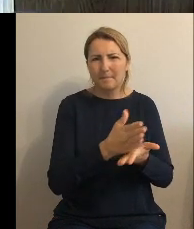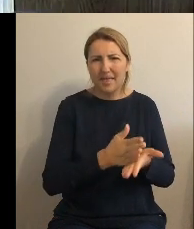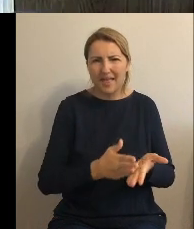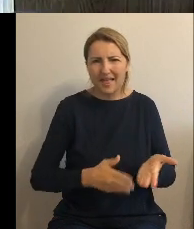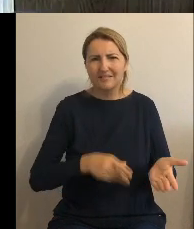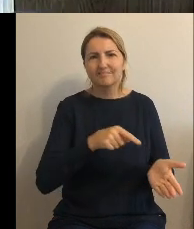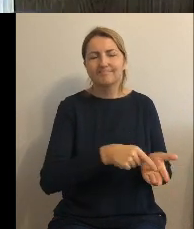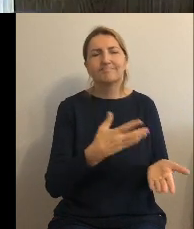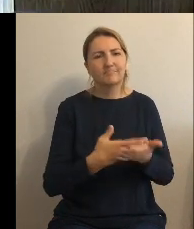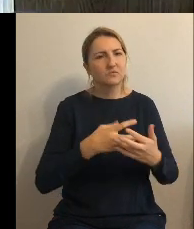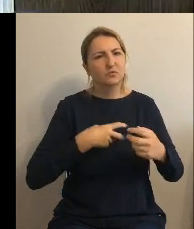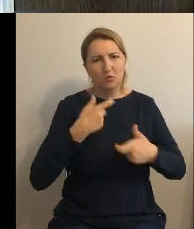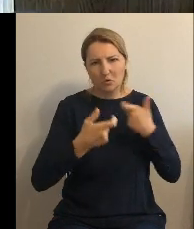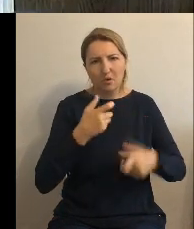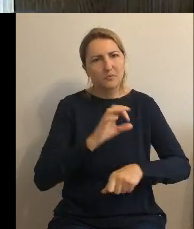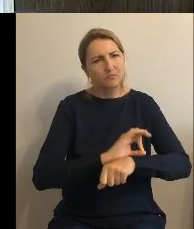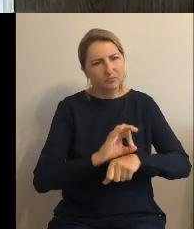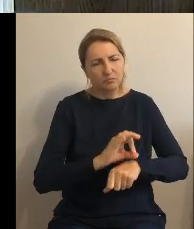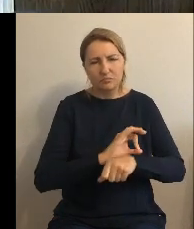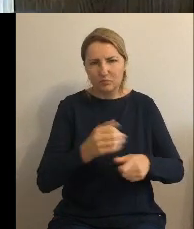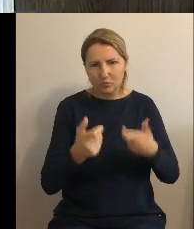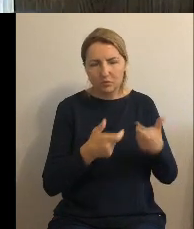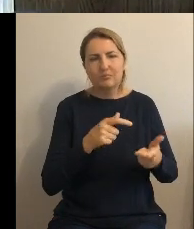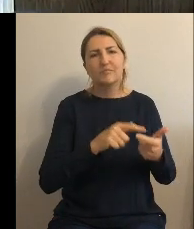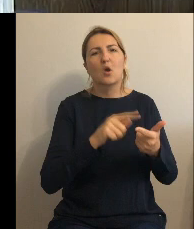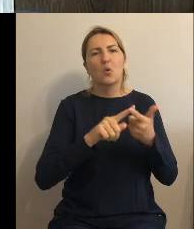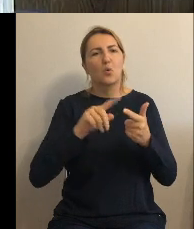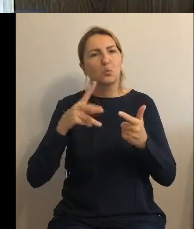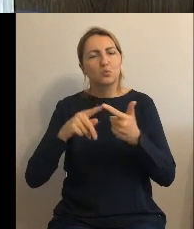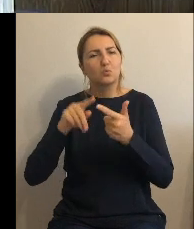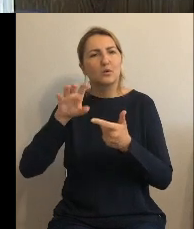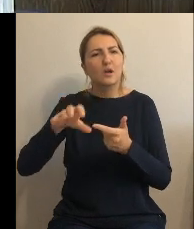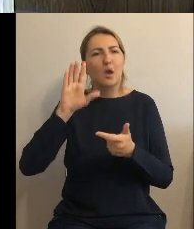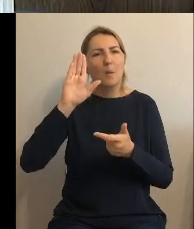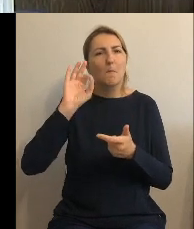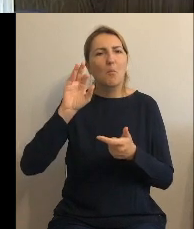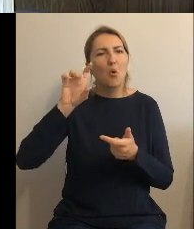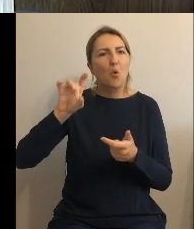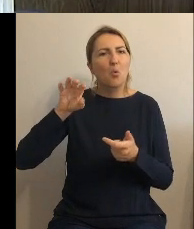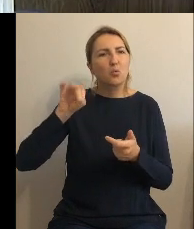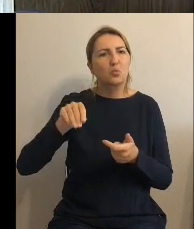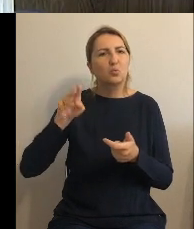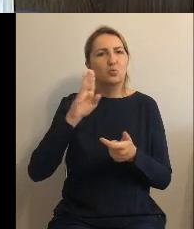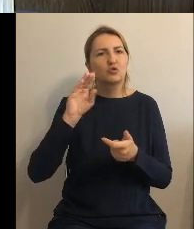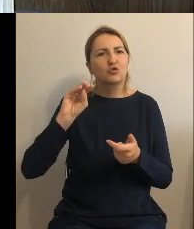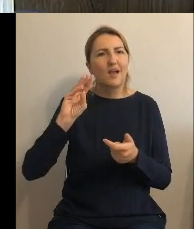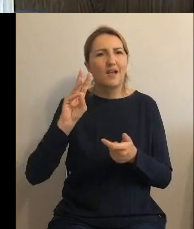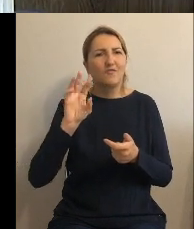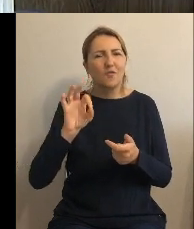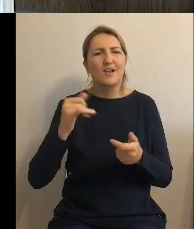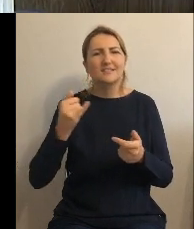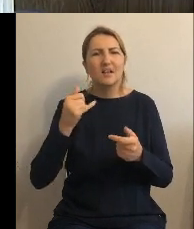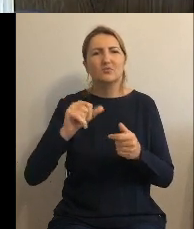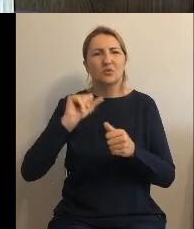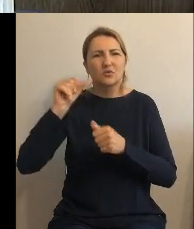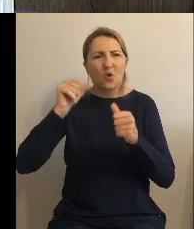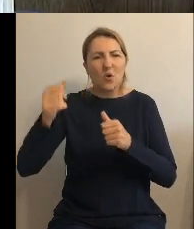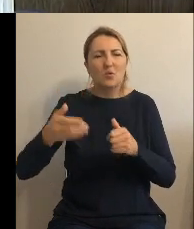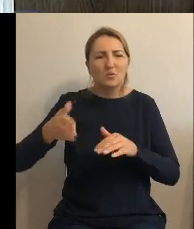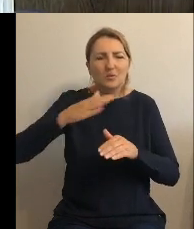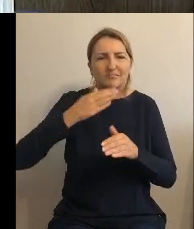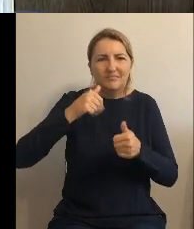remont. Boguszewo, ten asfalt, który też co roku jakoś tam łatamy, ale też przydałoby się już